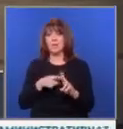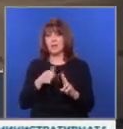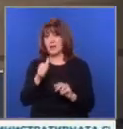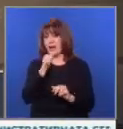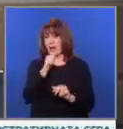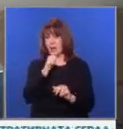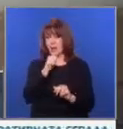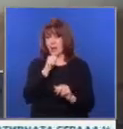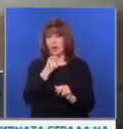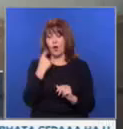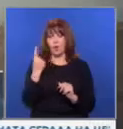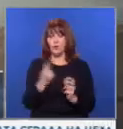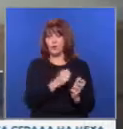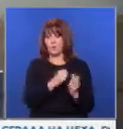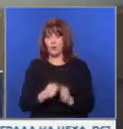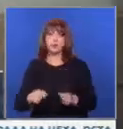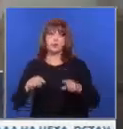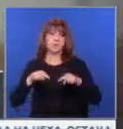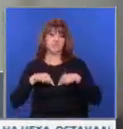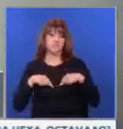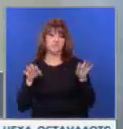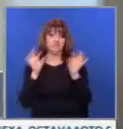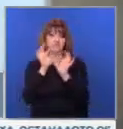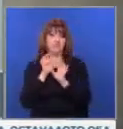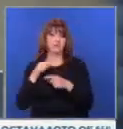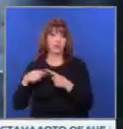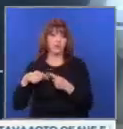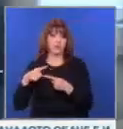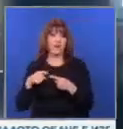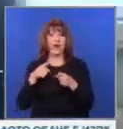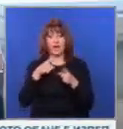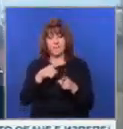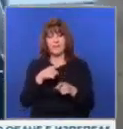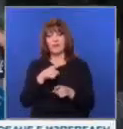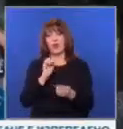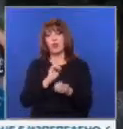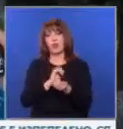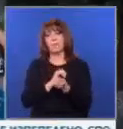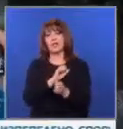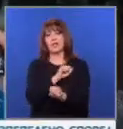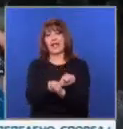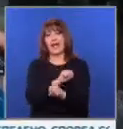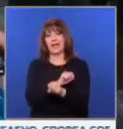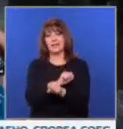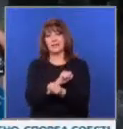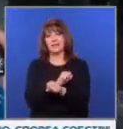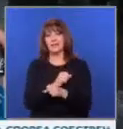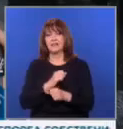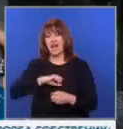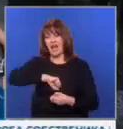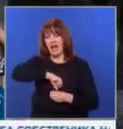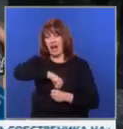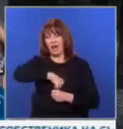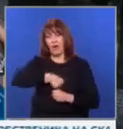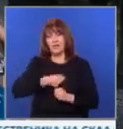Година по-късно по делото няма никакво развитие, а подсъдимият Петър Тодоров е под домашен арест. Съответно, агонията пъвдължава